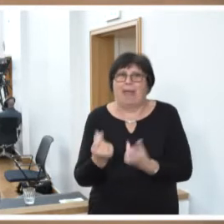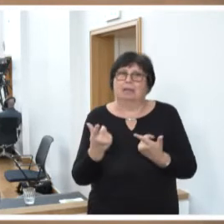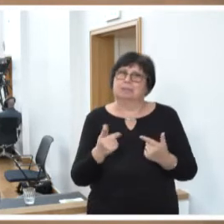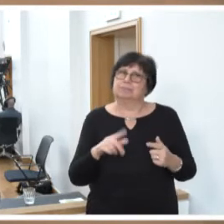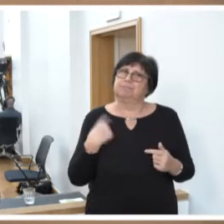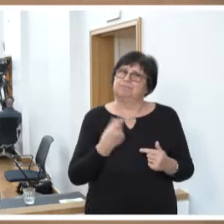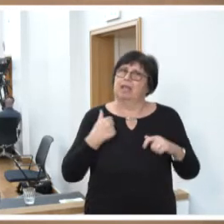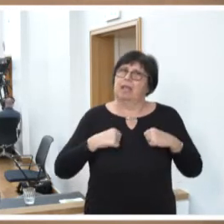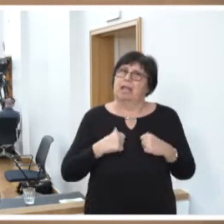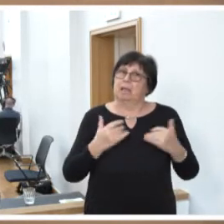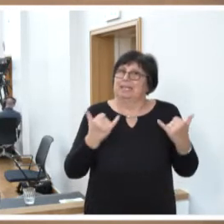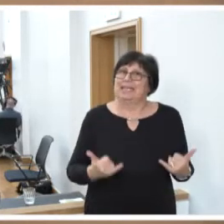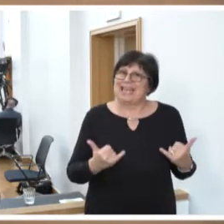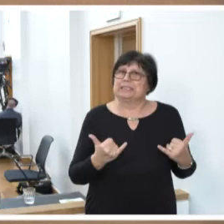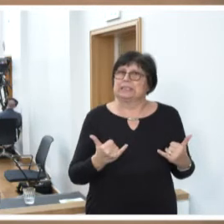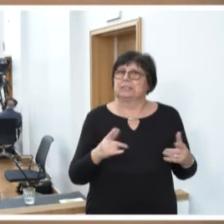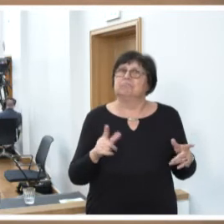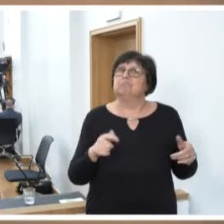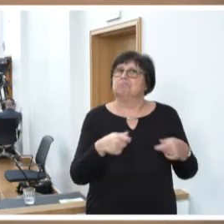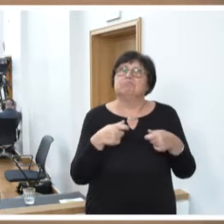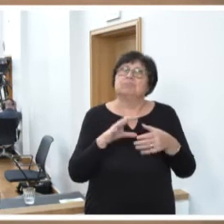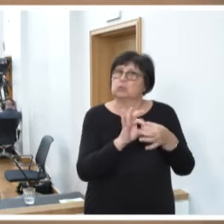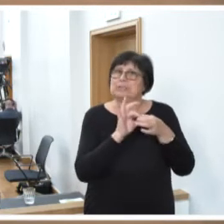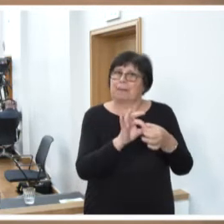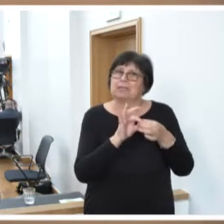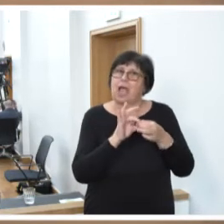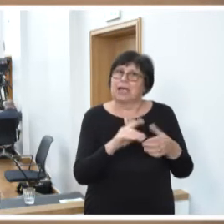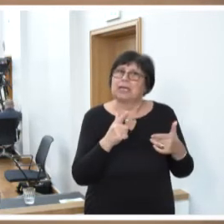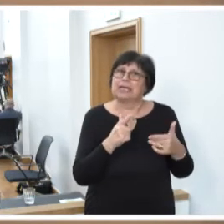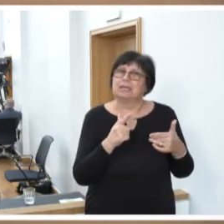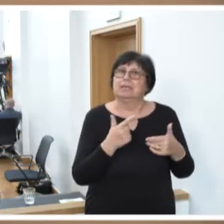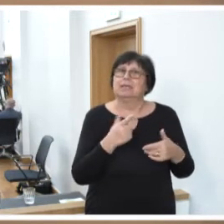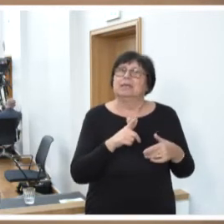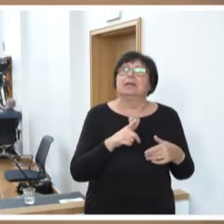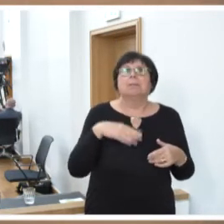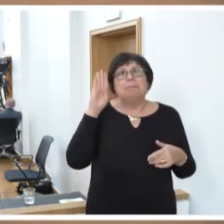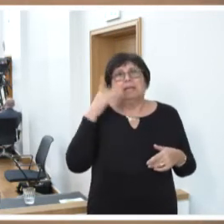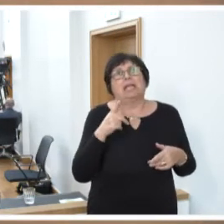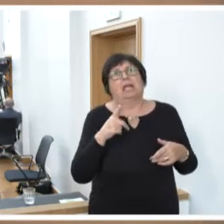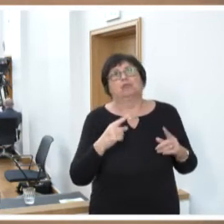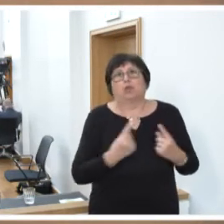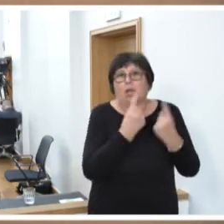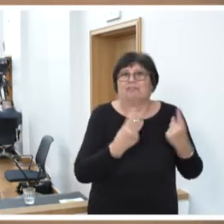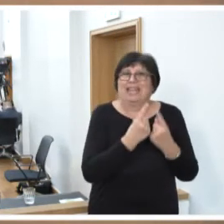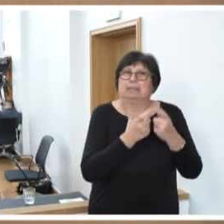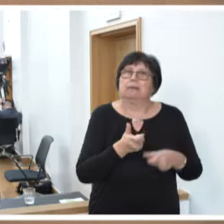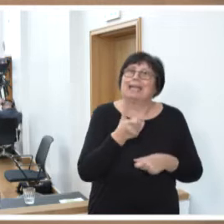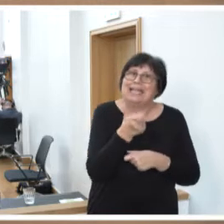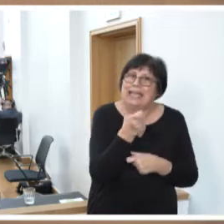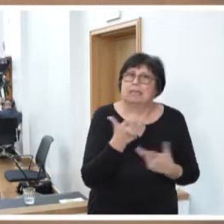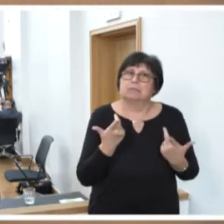erleben gerade im Zuge des Konfliktes, des militärischen Konfliktes, des Krieges, dass,